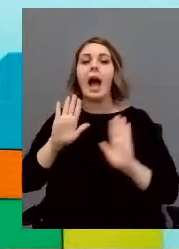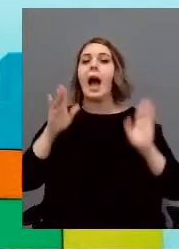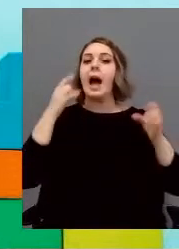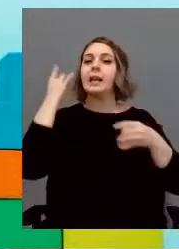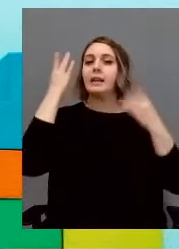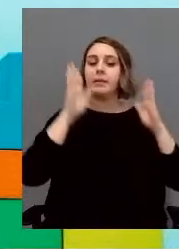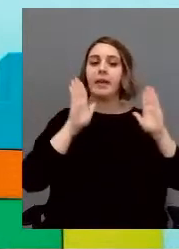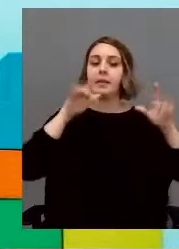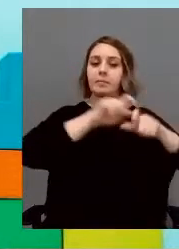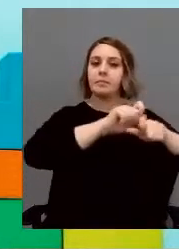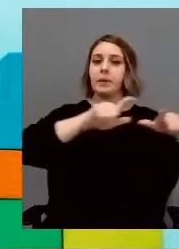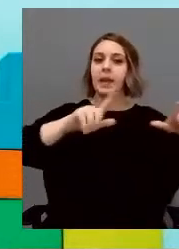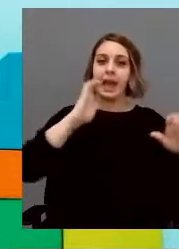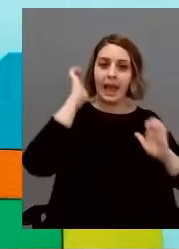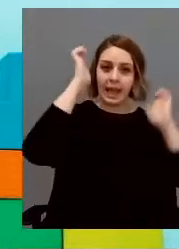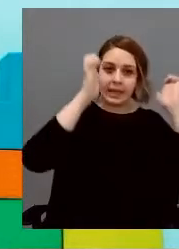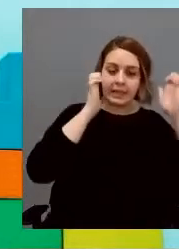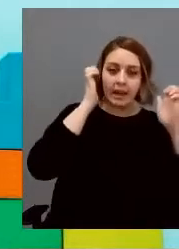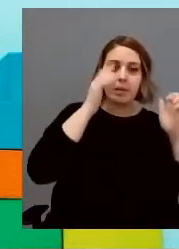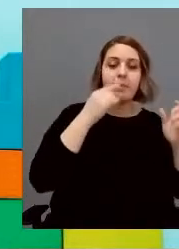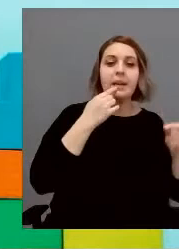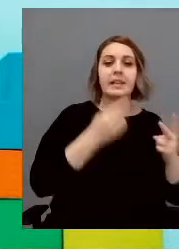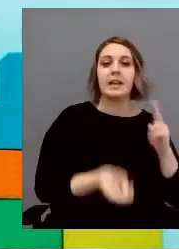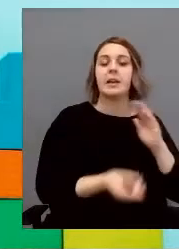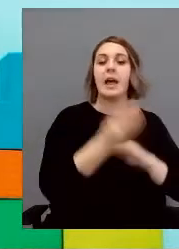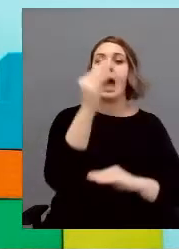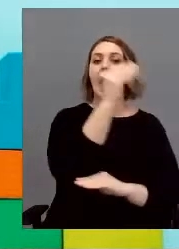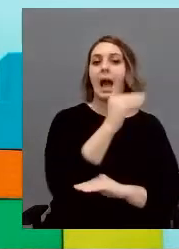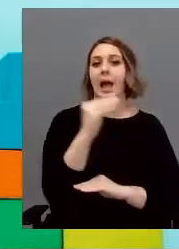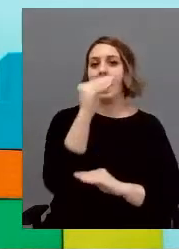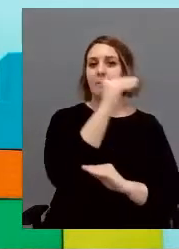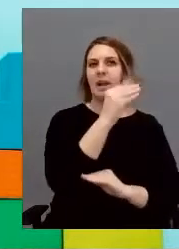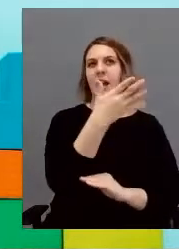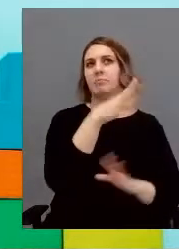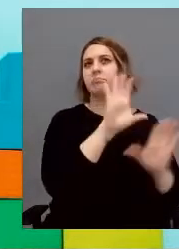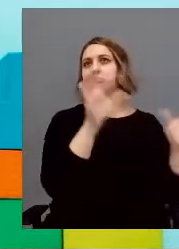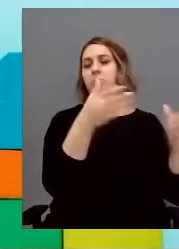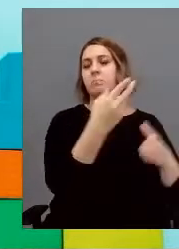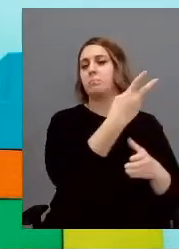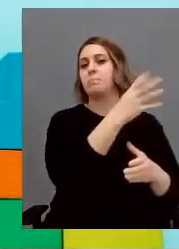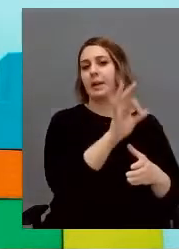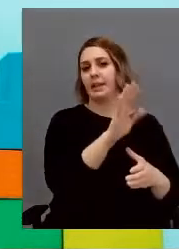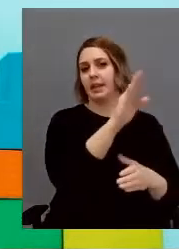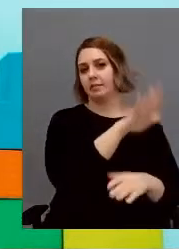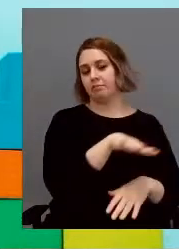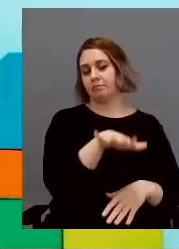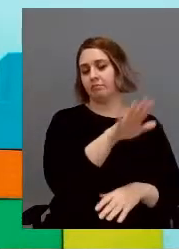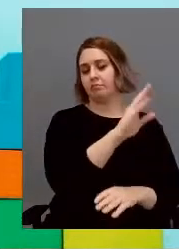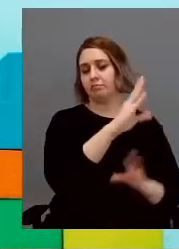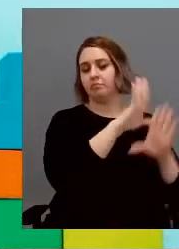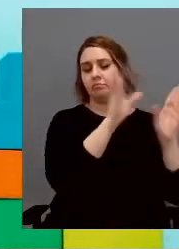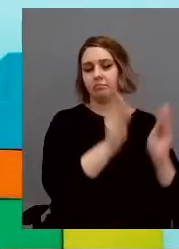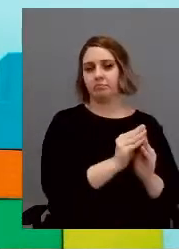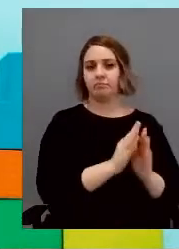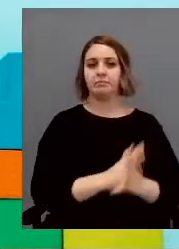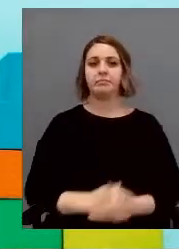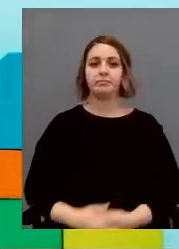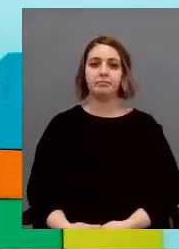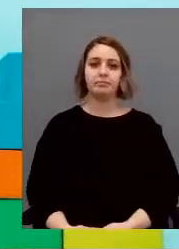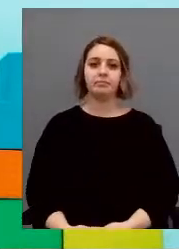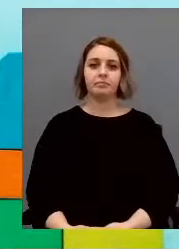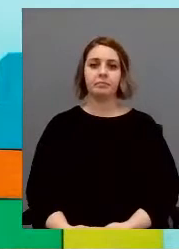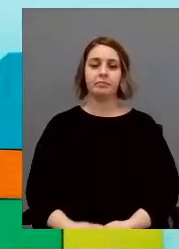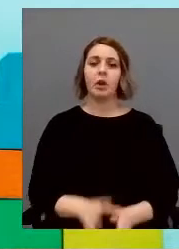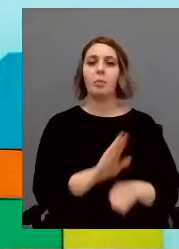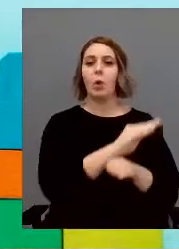la crianza dell'alpaca teniamo su uno sventi alpaca è un'attività che si svolge ogni giorno